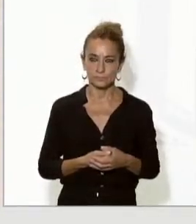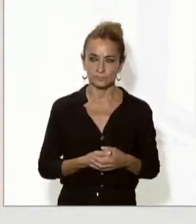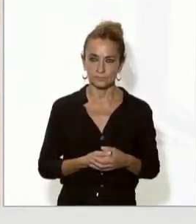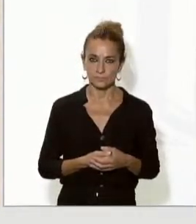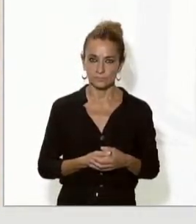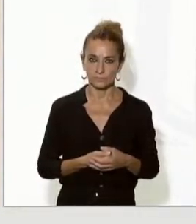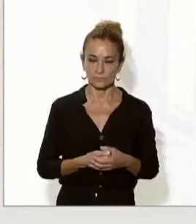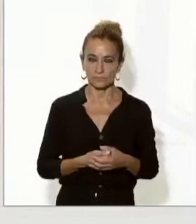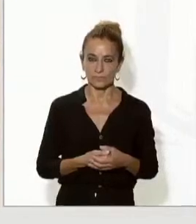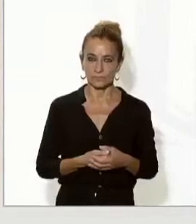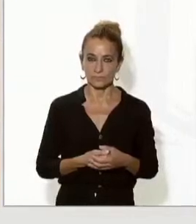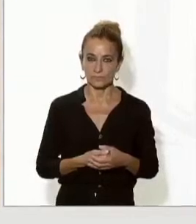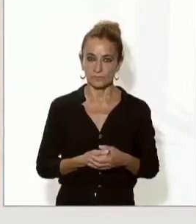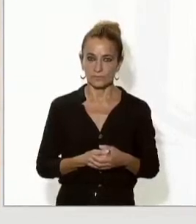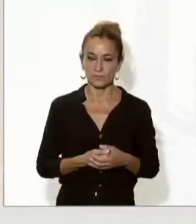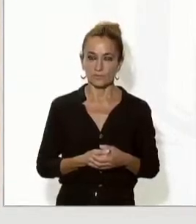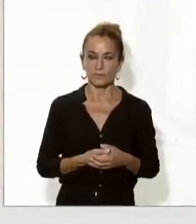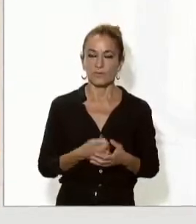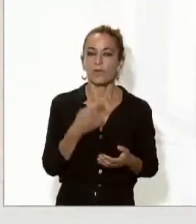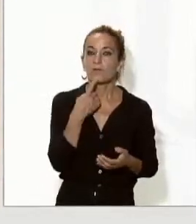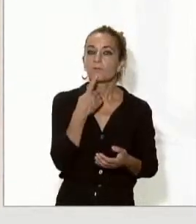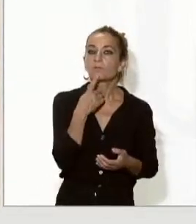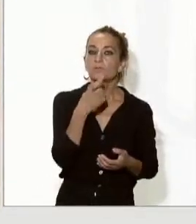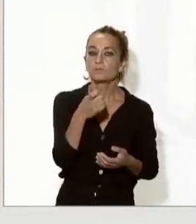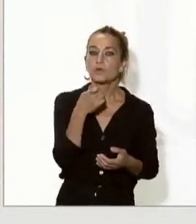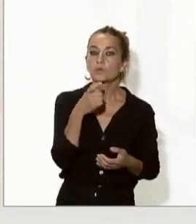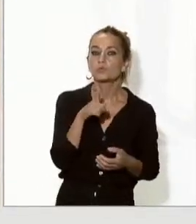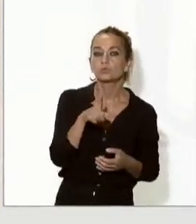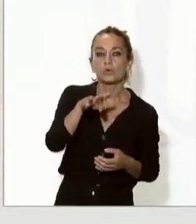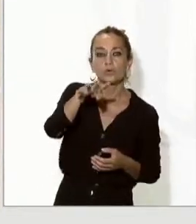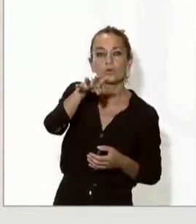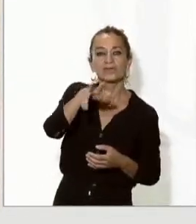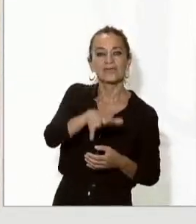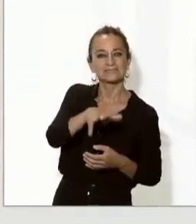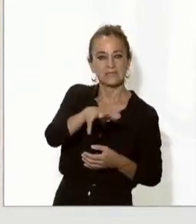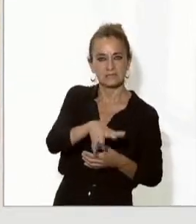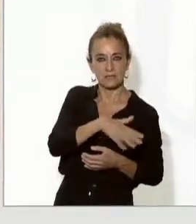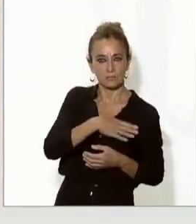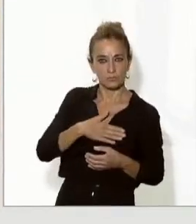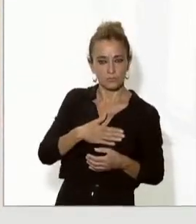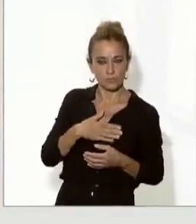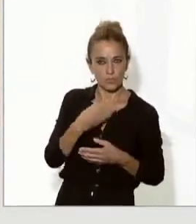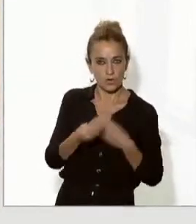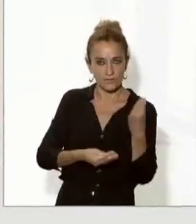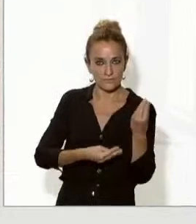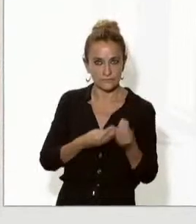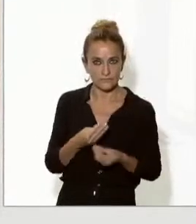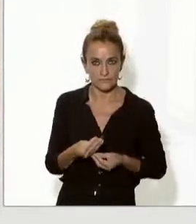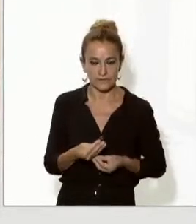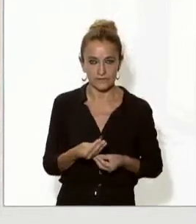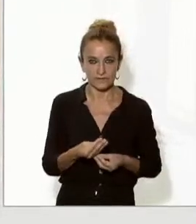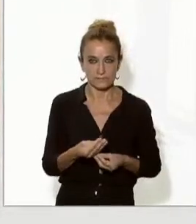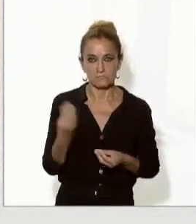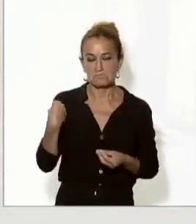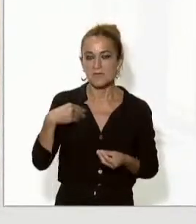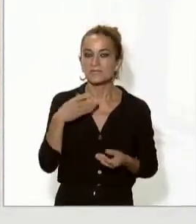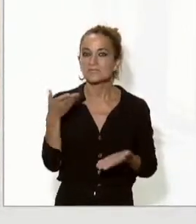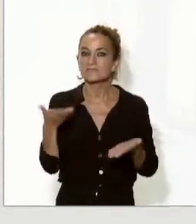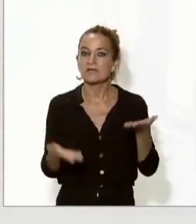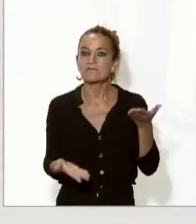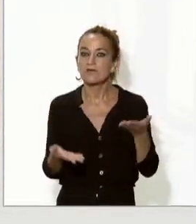jo és en castellà jo volia fer una pregunta en castellà al president de la Generalitat és la mateixa valoració que ara feia en català